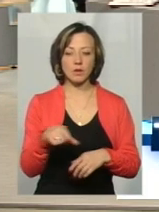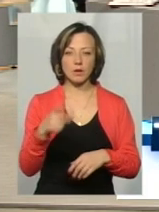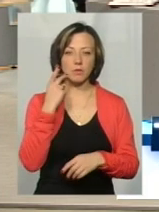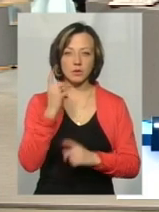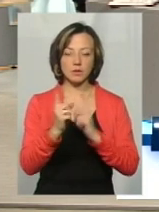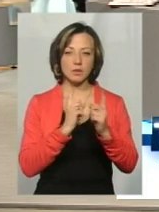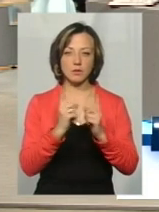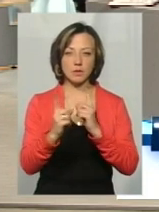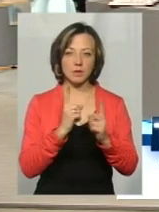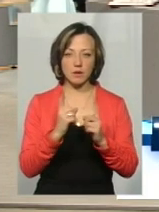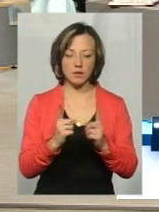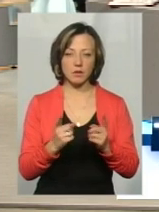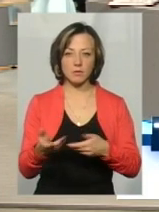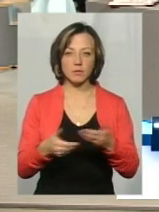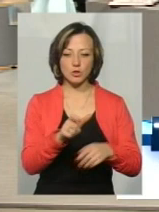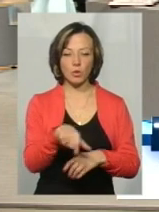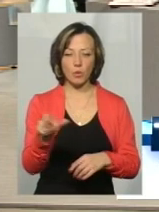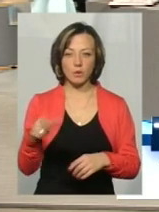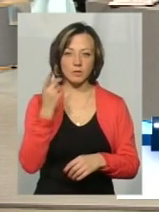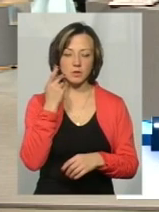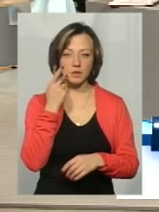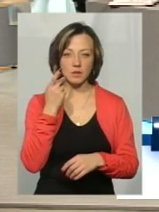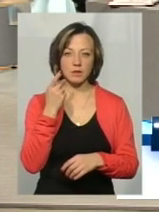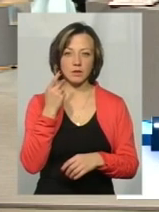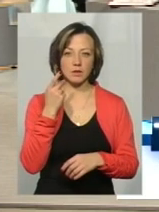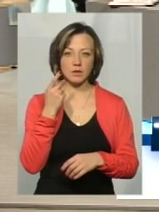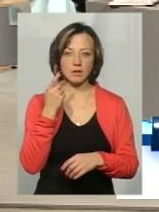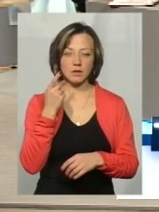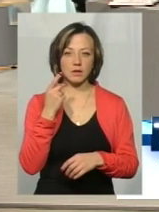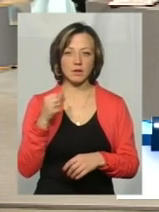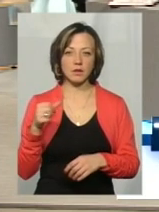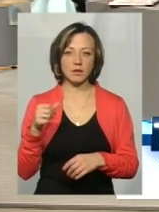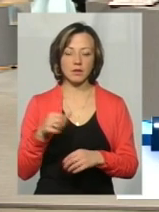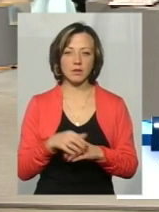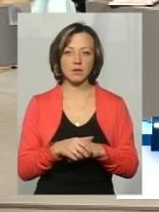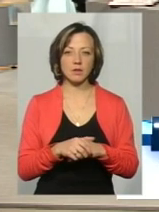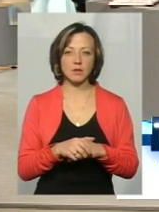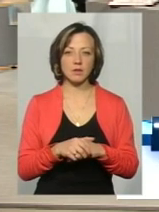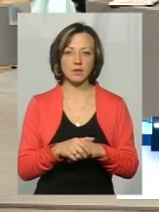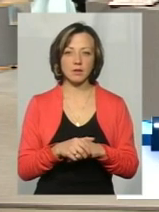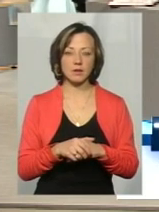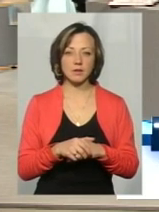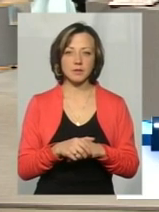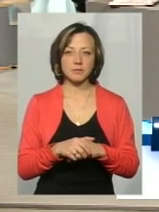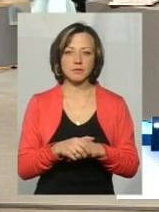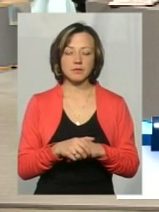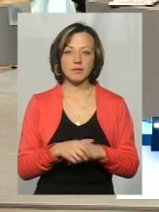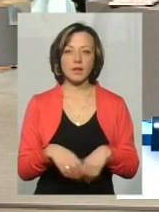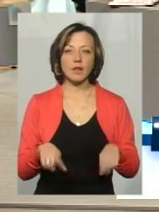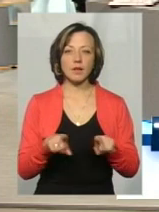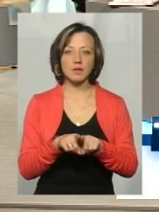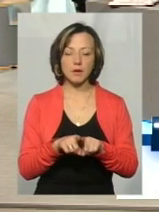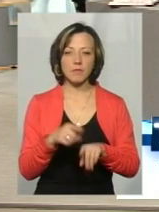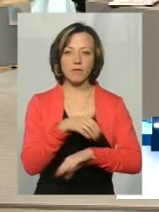пішохід. Поставити кнопочку. Почти, якщо машина проїхала, так як саме, на